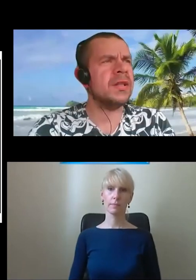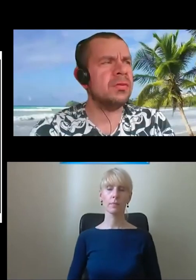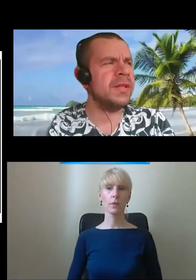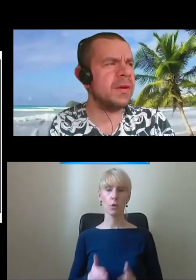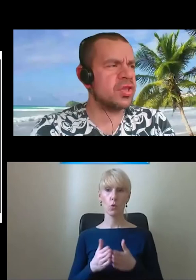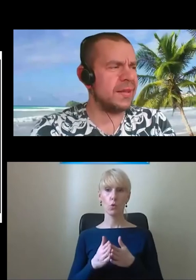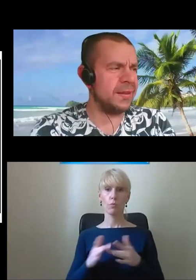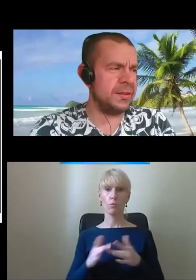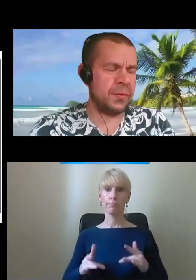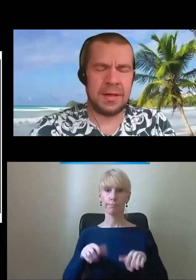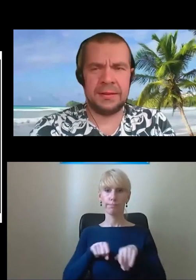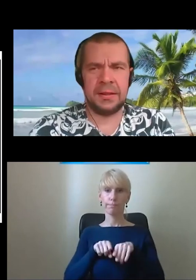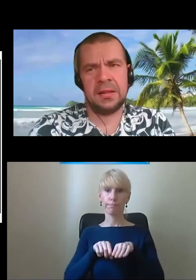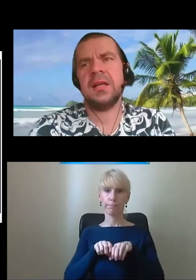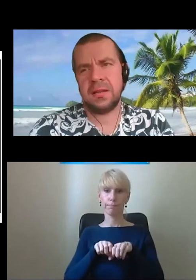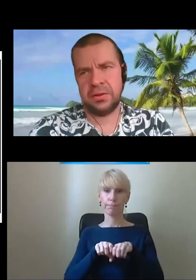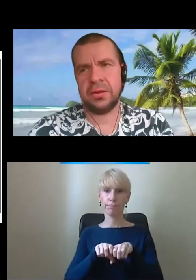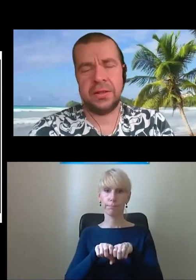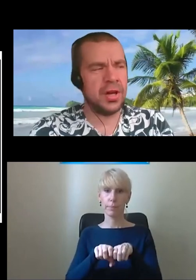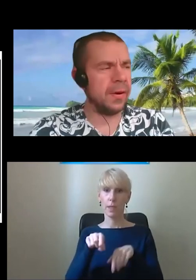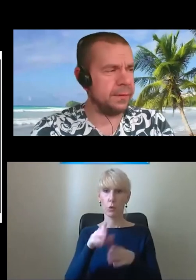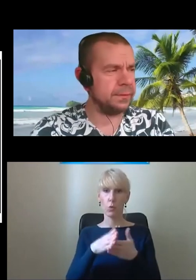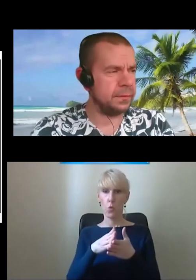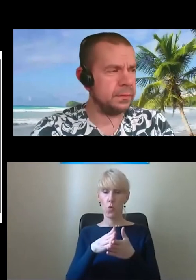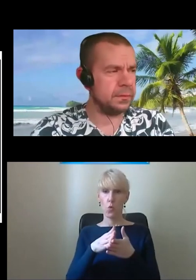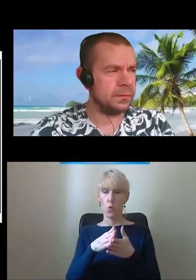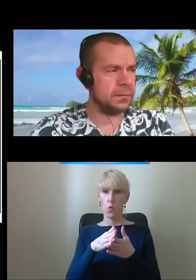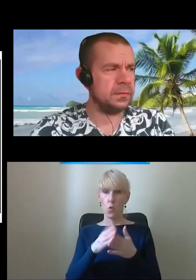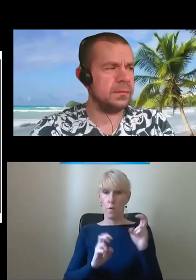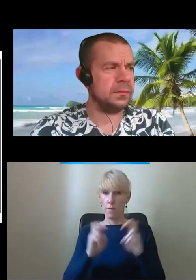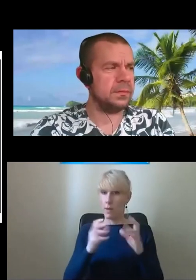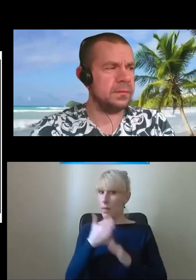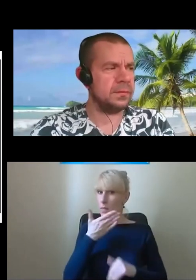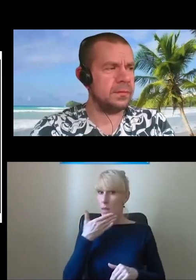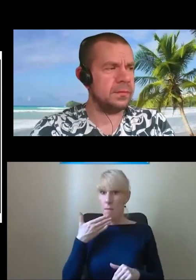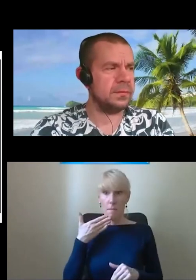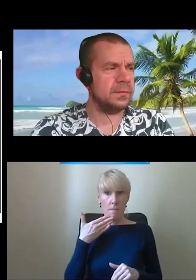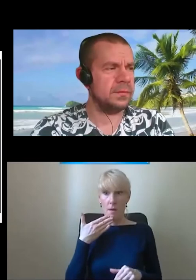do windy, na której nie ma żadnej informacji i ona nie działa. Zcisnąłem.